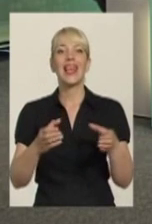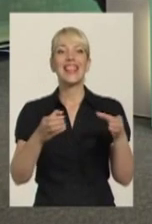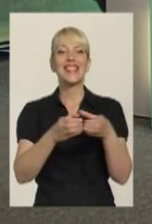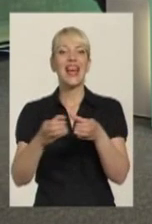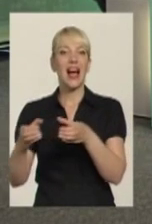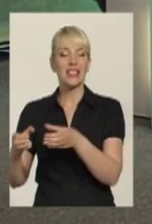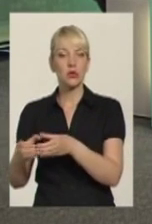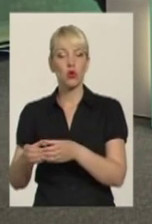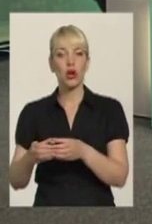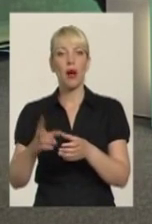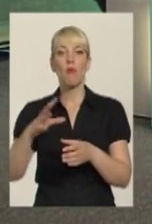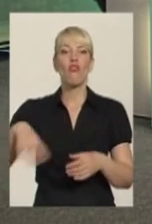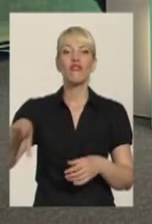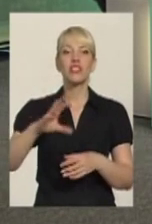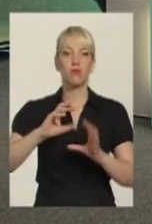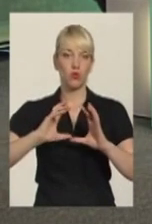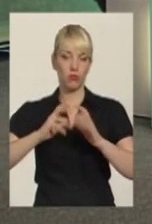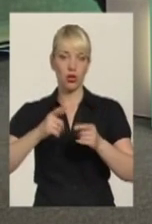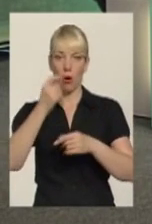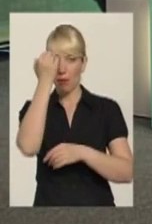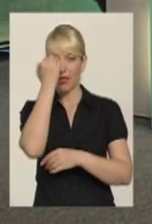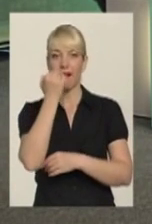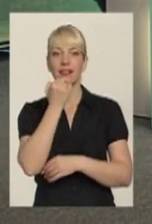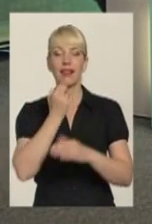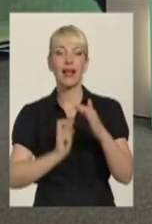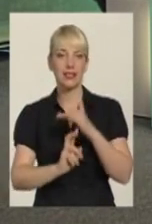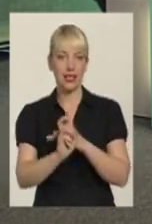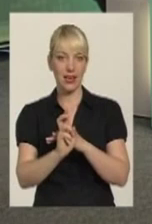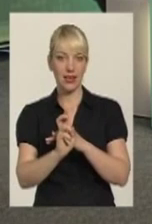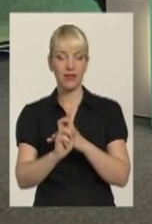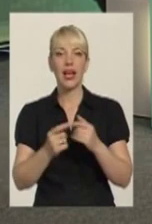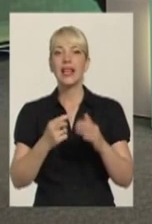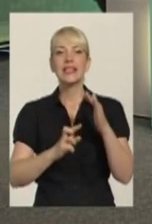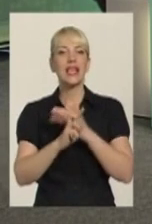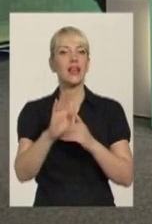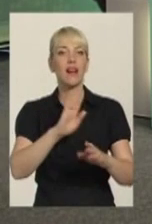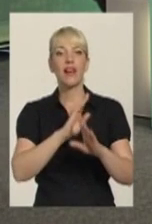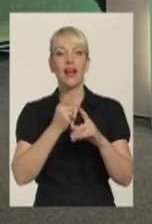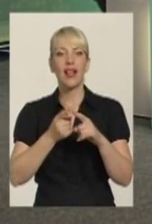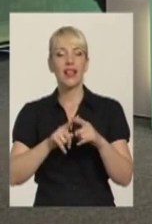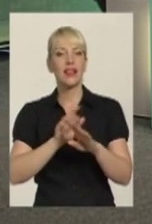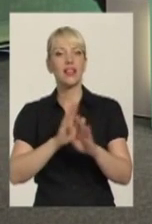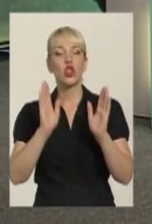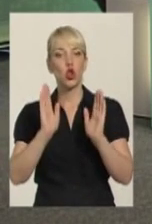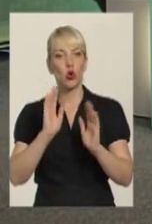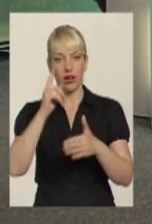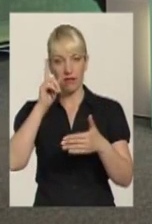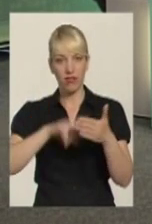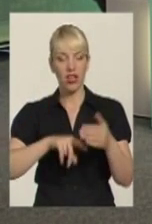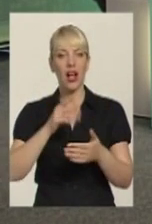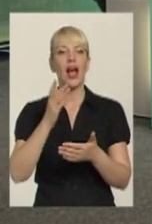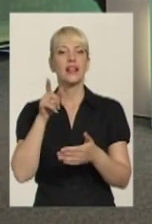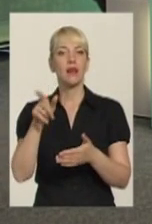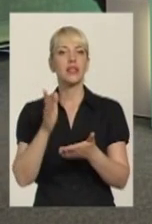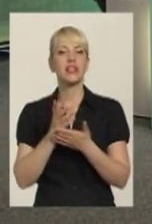благодаря в основному церкви. Церковь подразумеває не тільки вера, церковь подразумеває воскресні школи, в